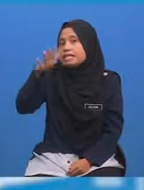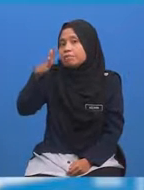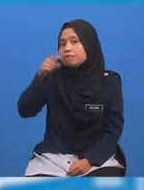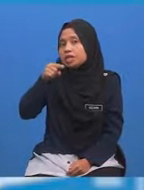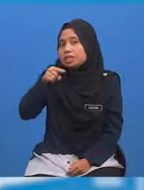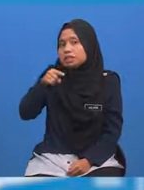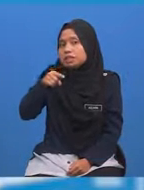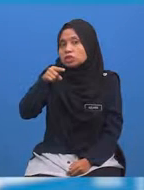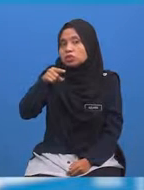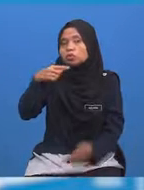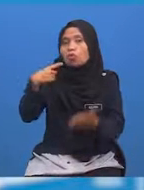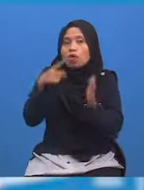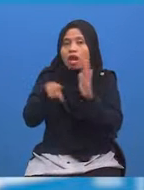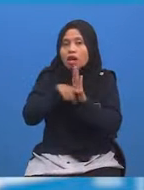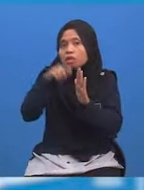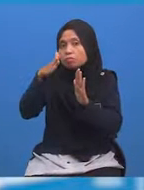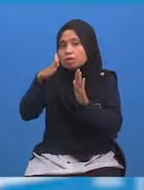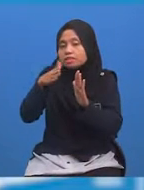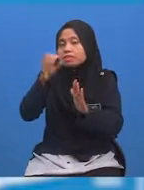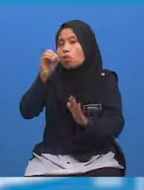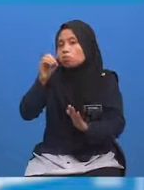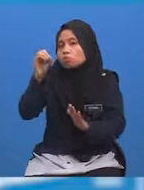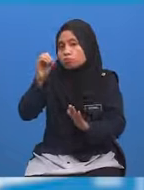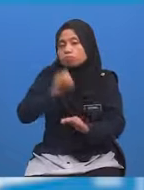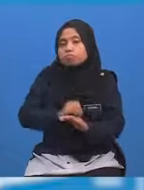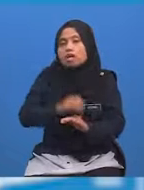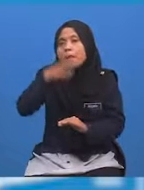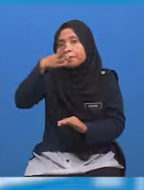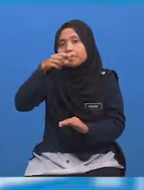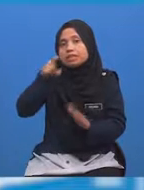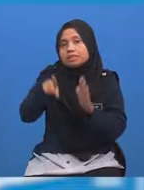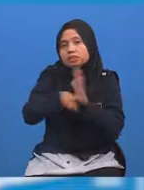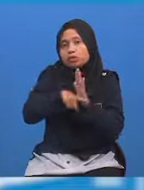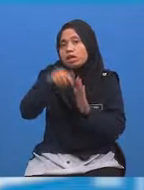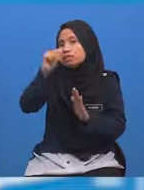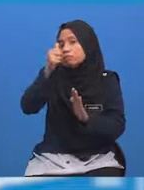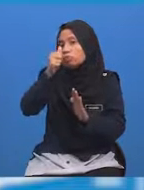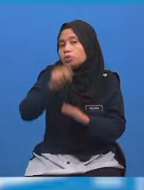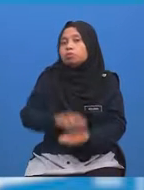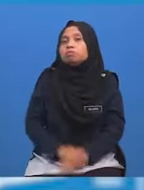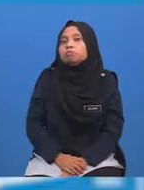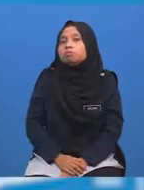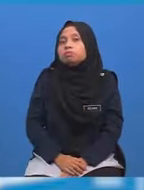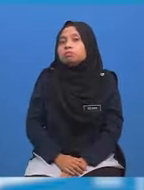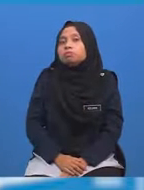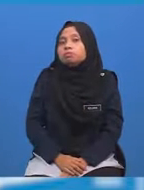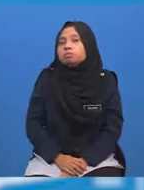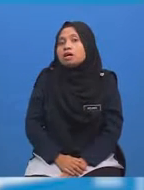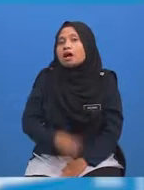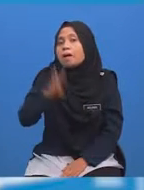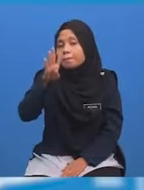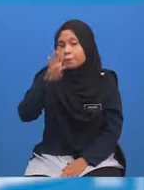tolak 15 Ialah sifar 14 tolak 10 Ialah